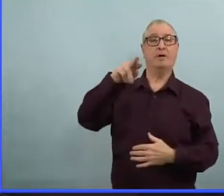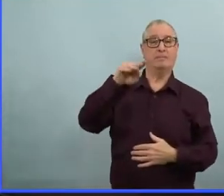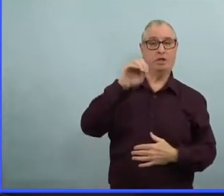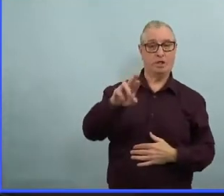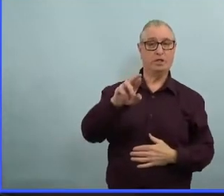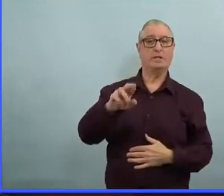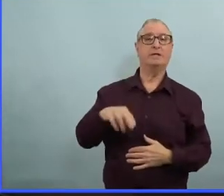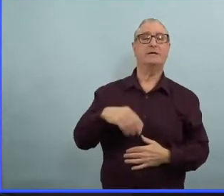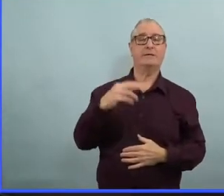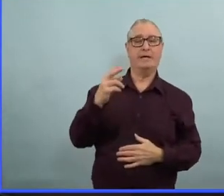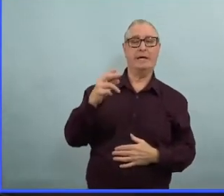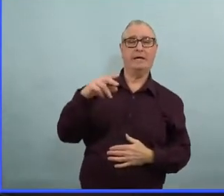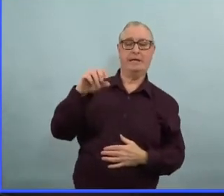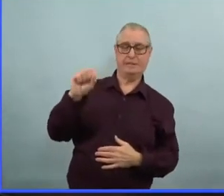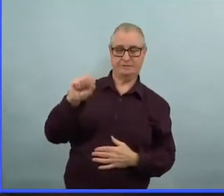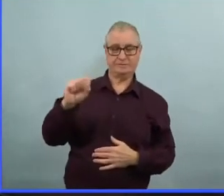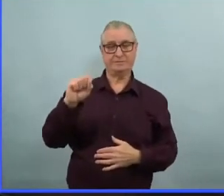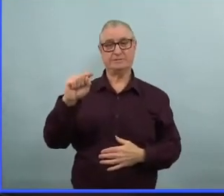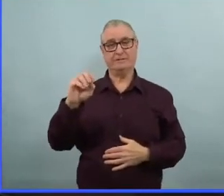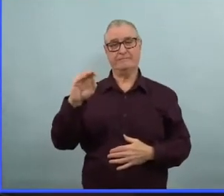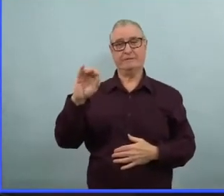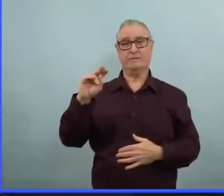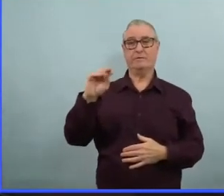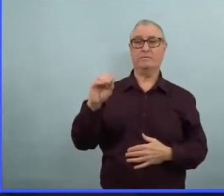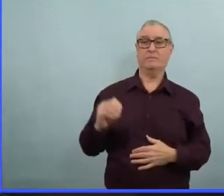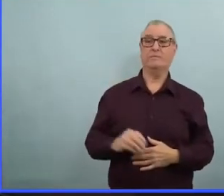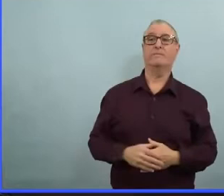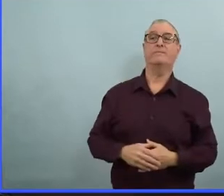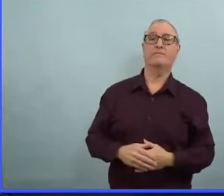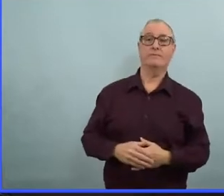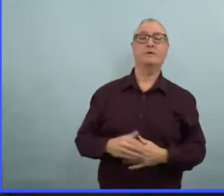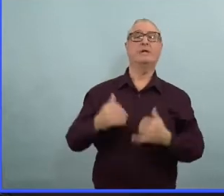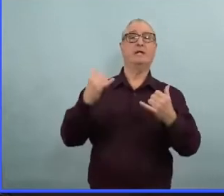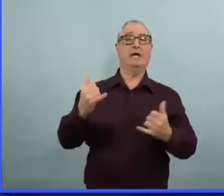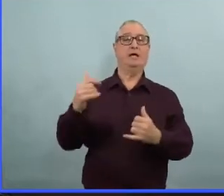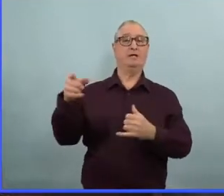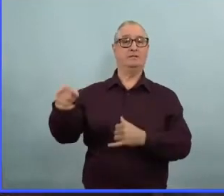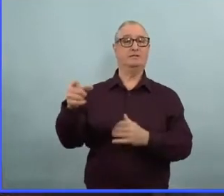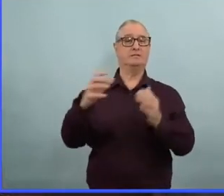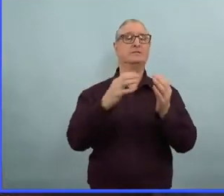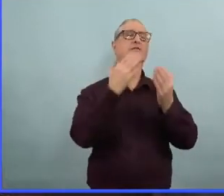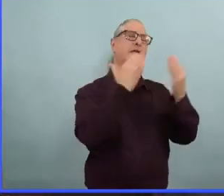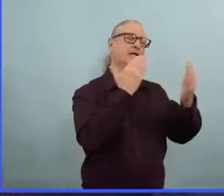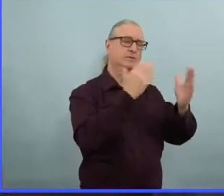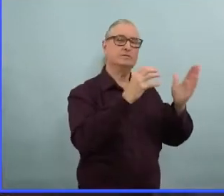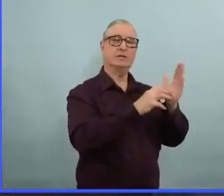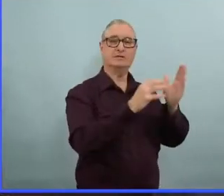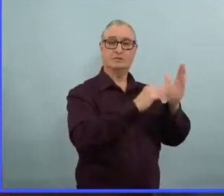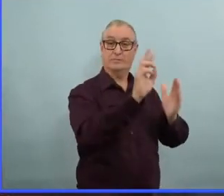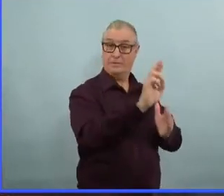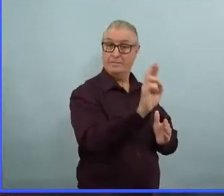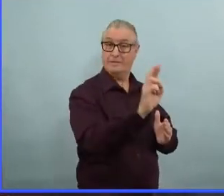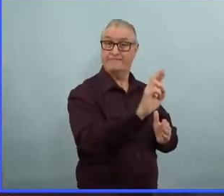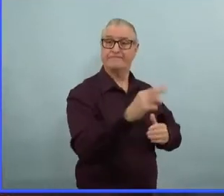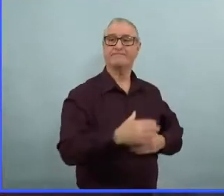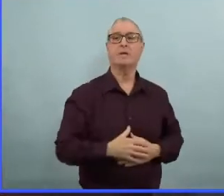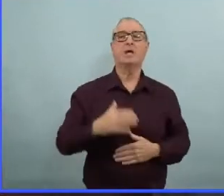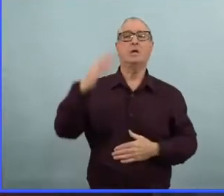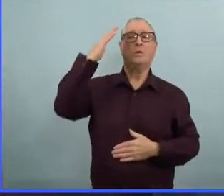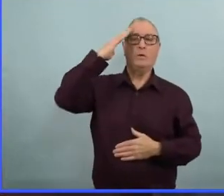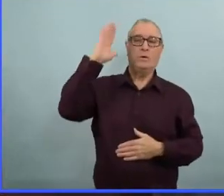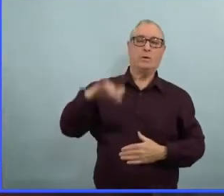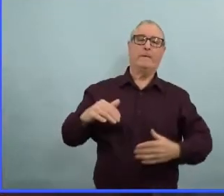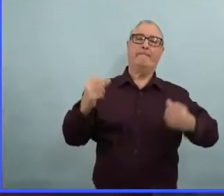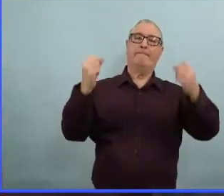ce sont des bonnes nouvelles que nous annonçons aujourd'hui pour de nombreux Manitobains. Mais nous reconnaissons que de nombreuses entreprises